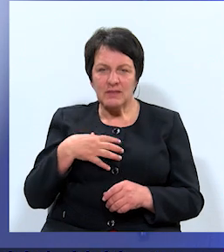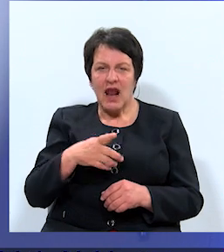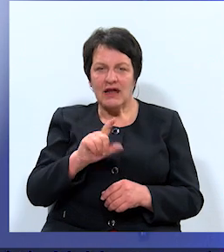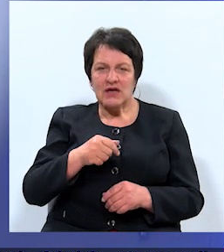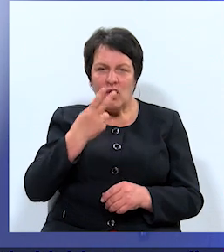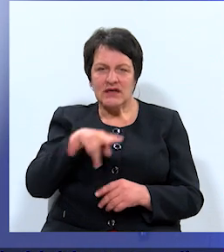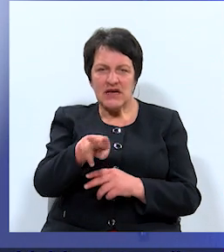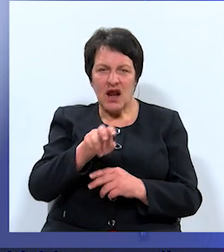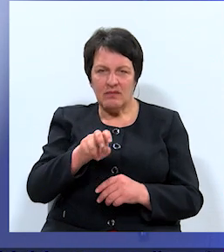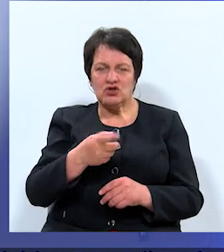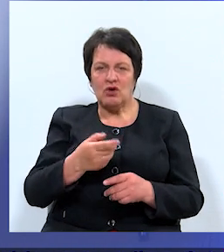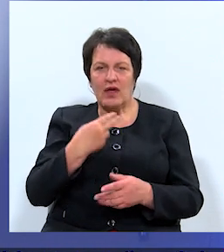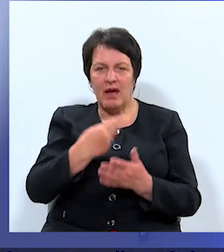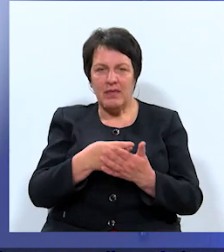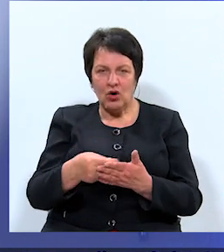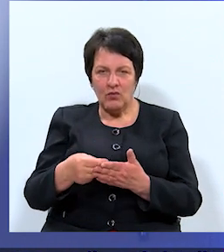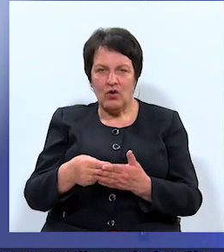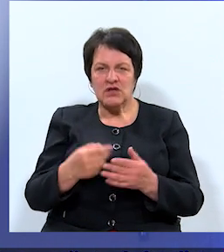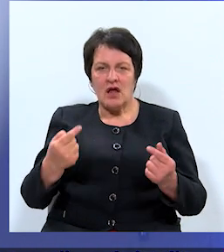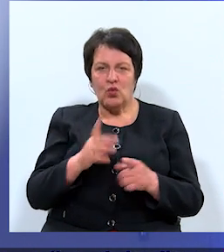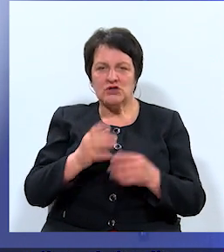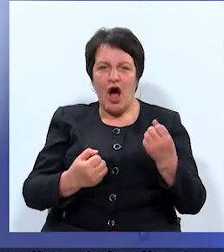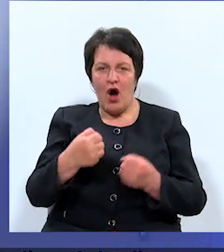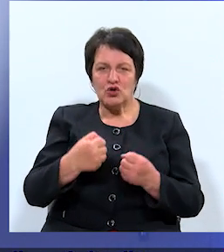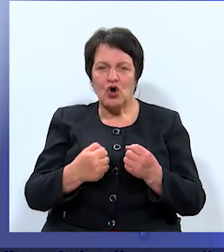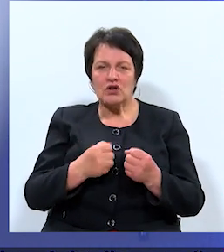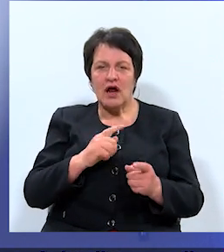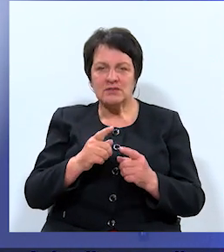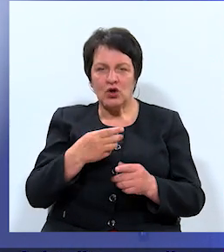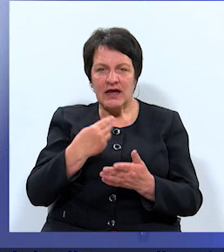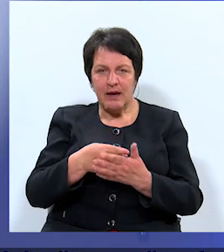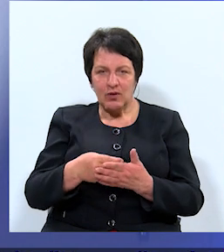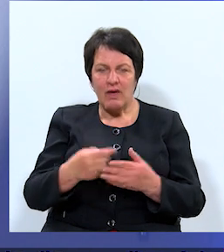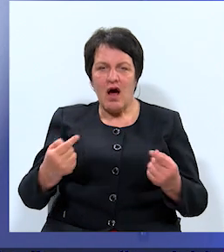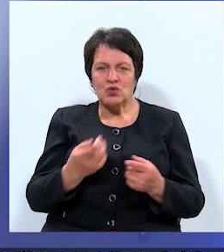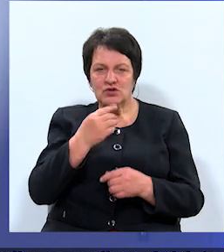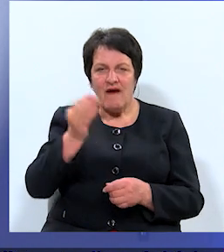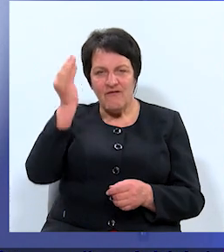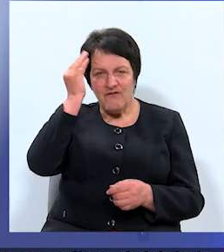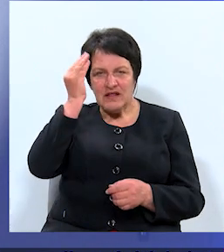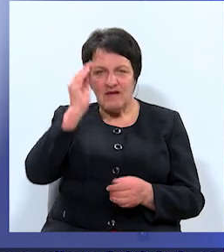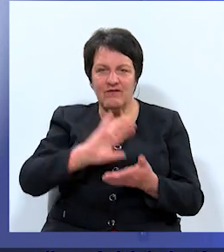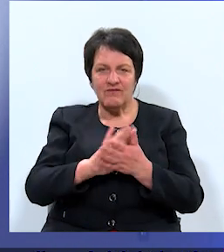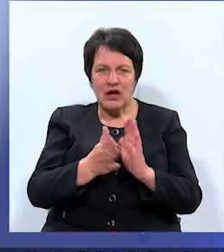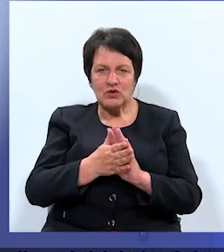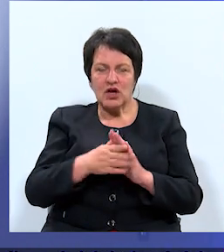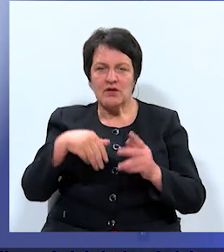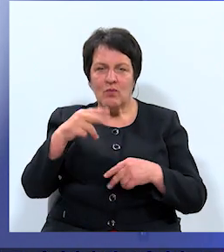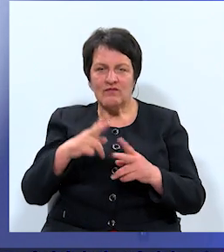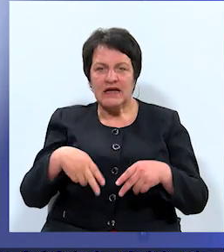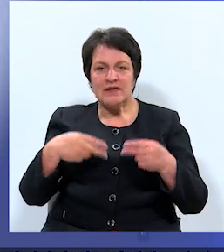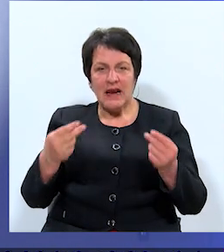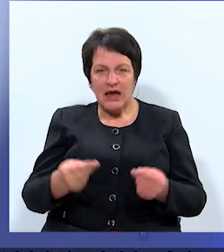izkrāpšanu iepirkumos, attiecībā uz autotransporta iepirkumiem, gan attiecībā uz fiktīvām vienošanām būvniecības